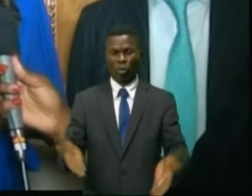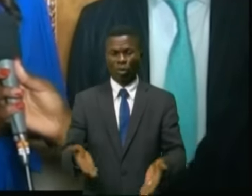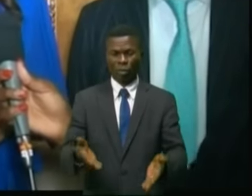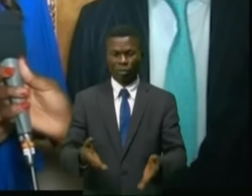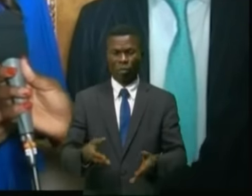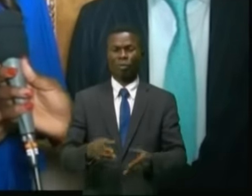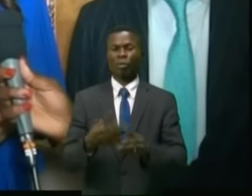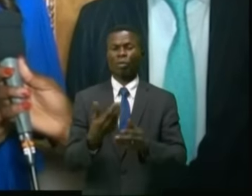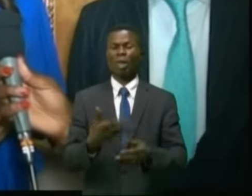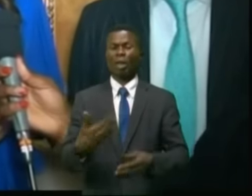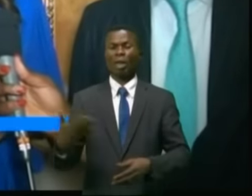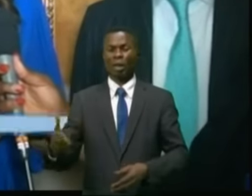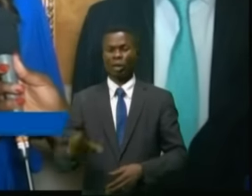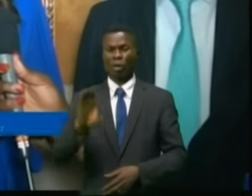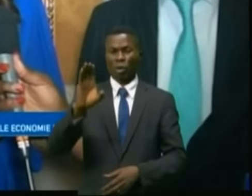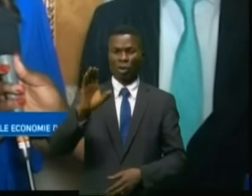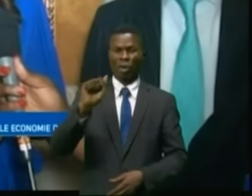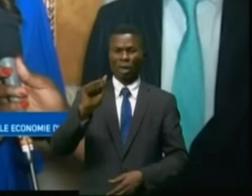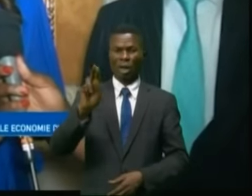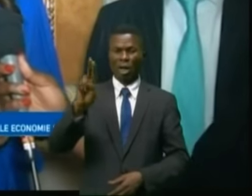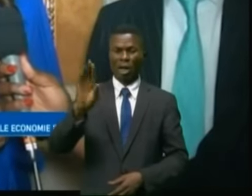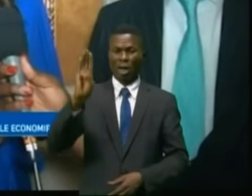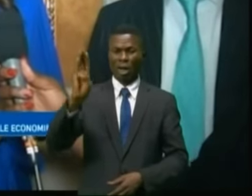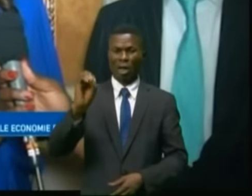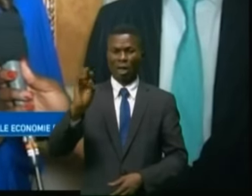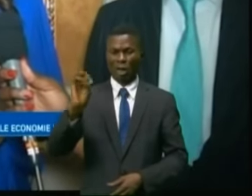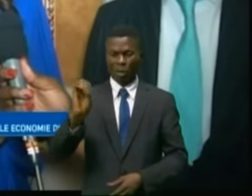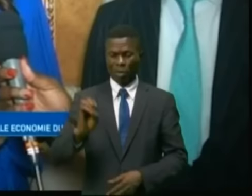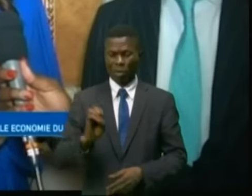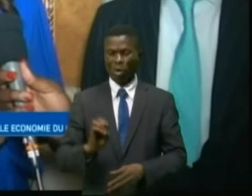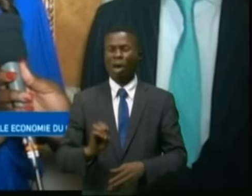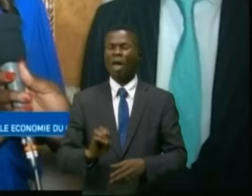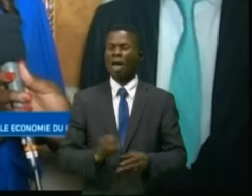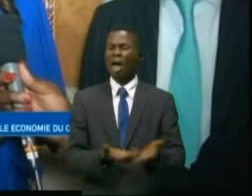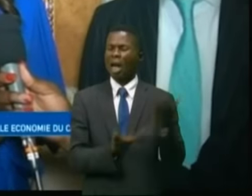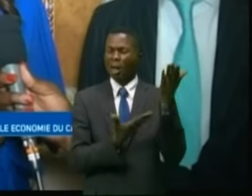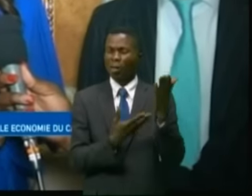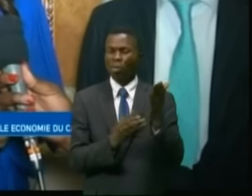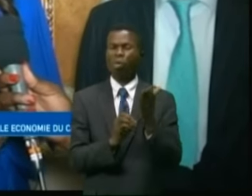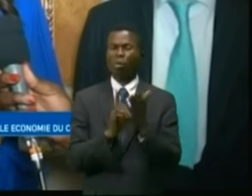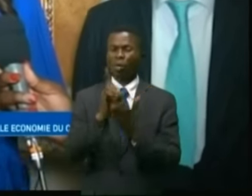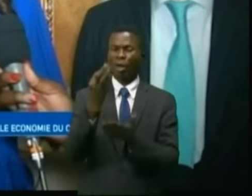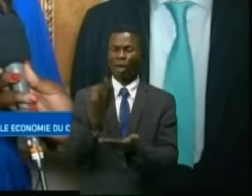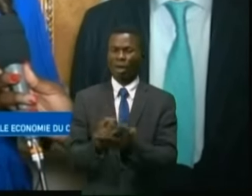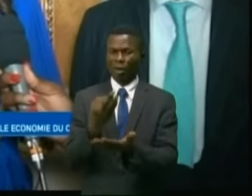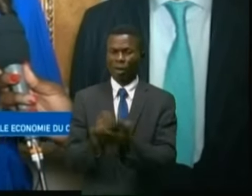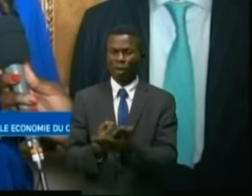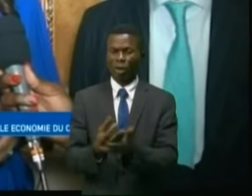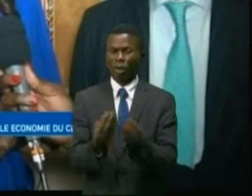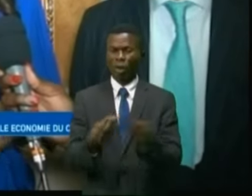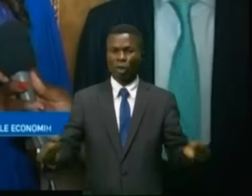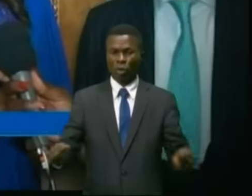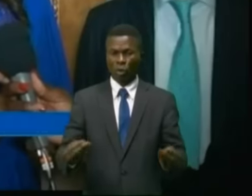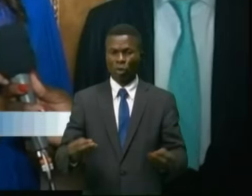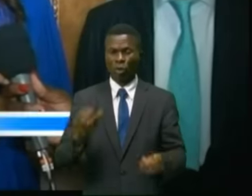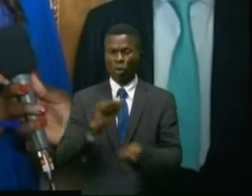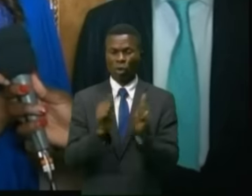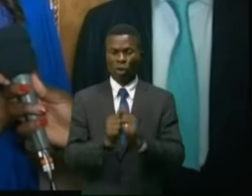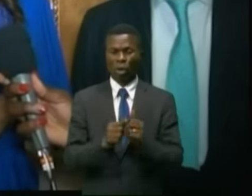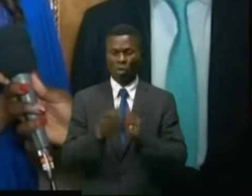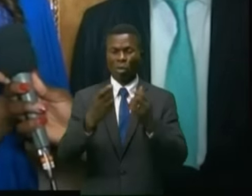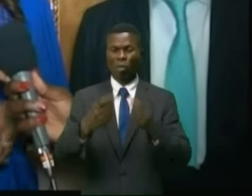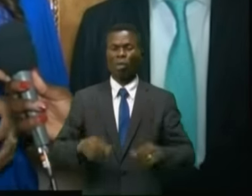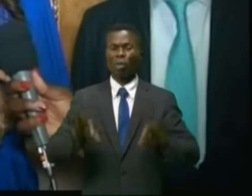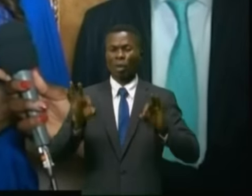carbone est une clé pour mobiliser les financements dans le cadre de solutions basées sur la nature. Mais le plus